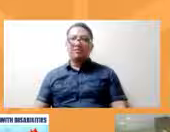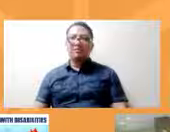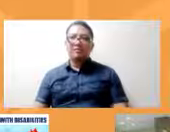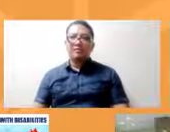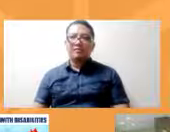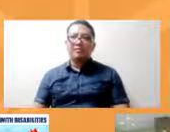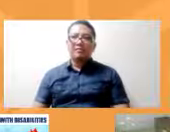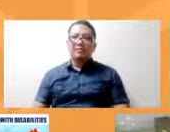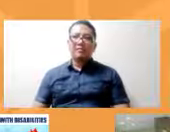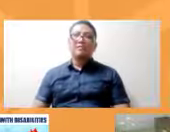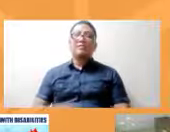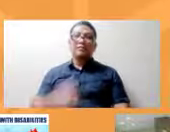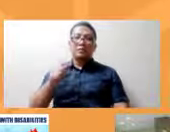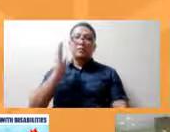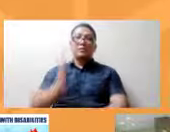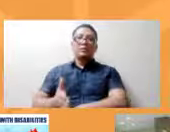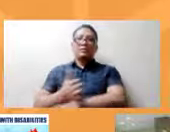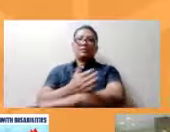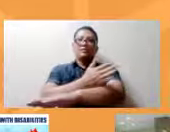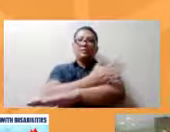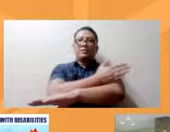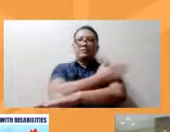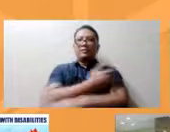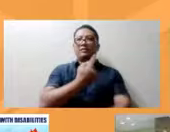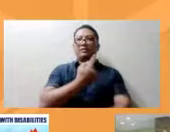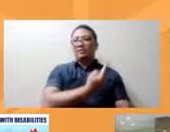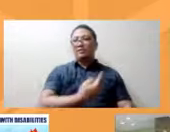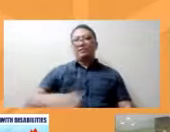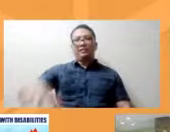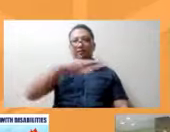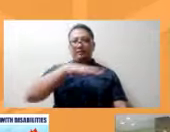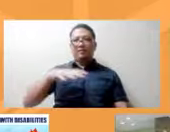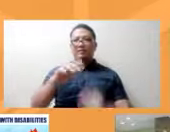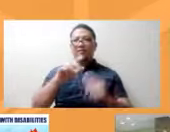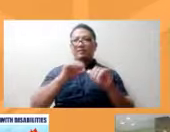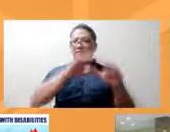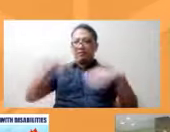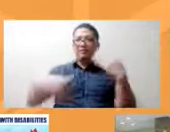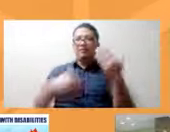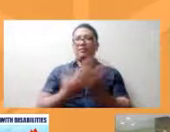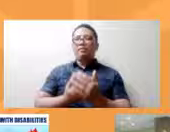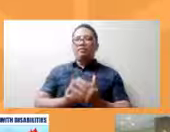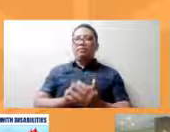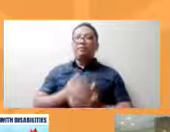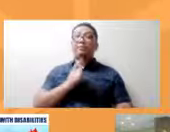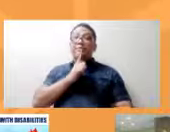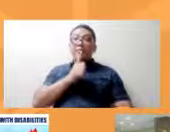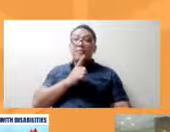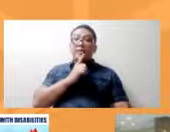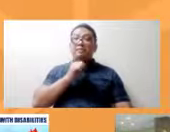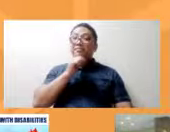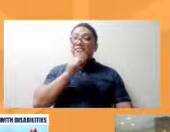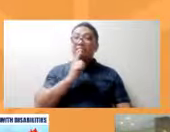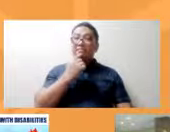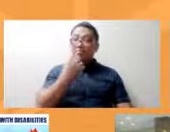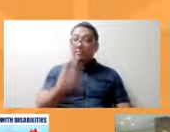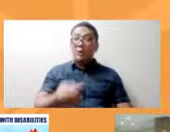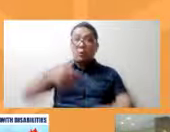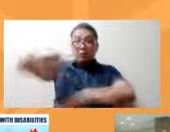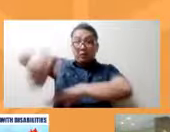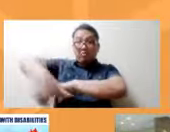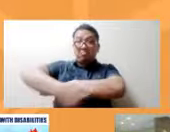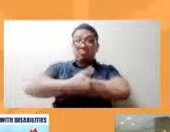maki-improve tayo talaga pero siyempre hindi naman natin sinasabi overnight yan may